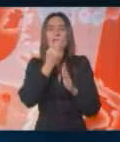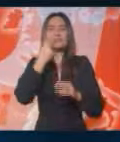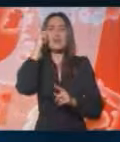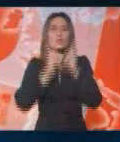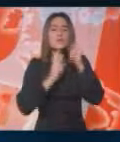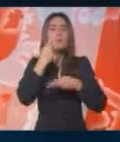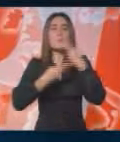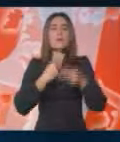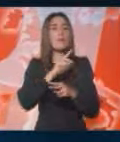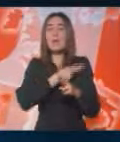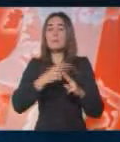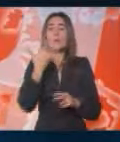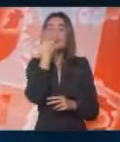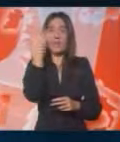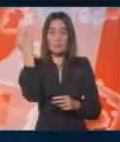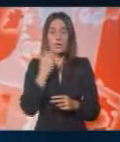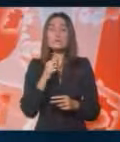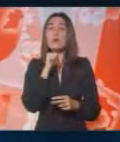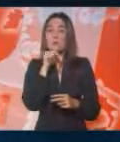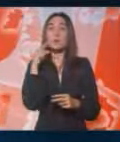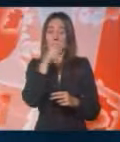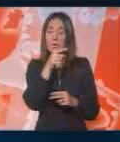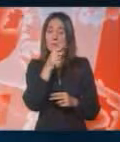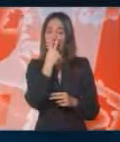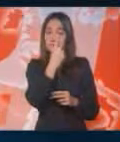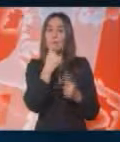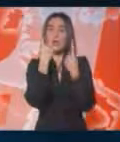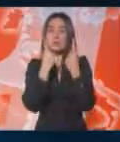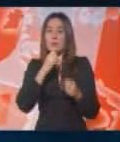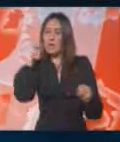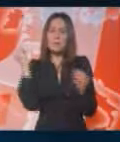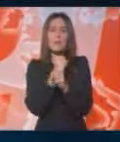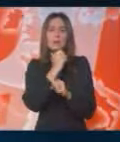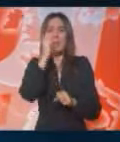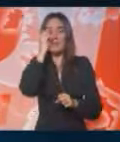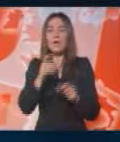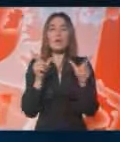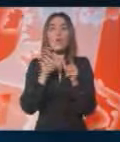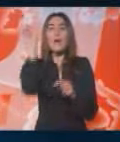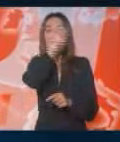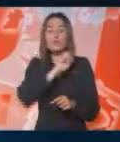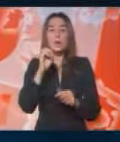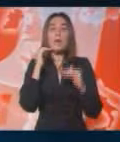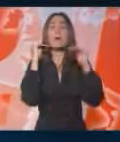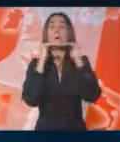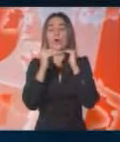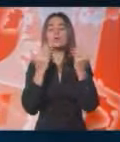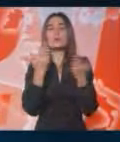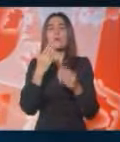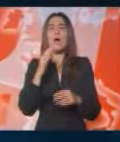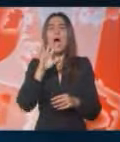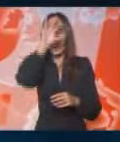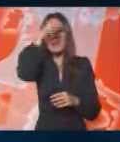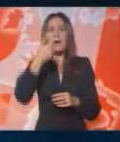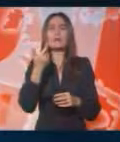proizvodnje od nepunih 5% i po tom indikatoru stojimo ubedljivo najgoro Evropi. Poređenja radi Albanija,